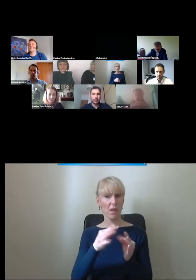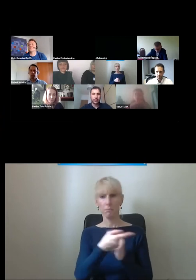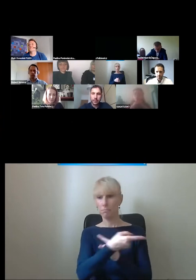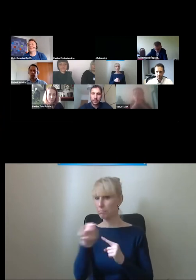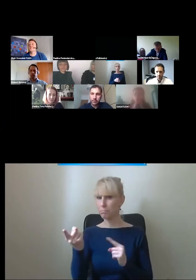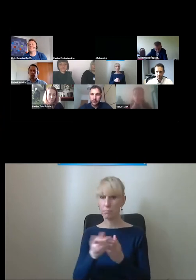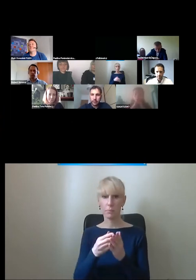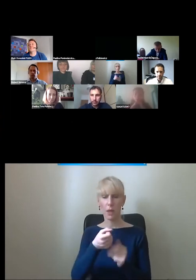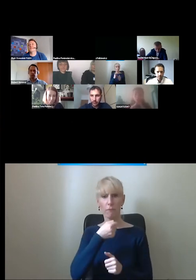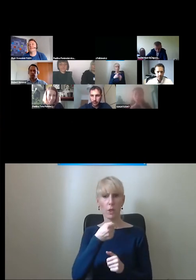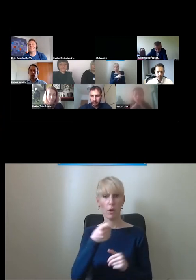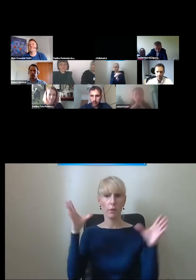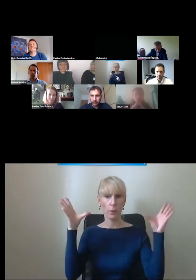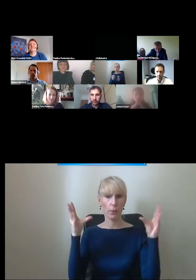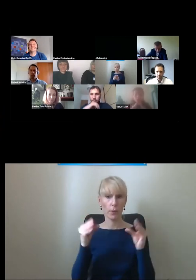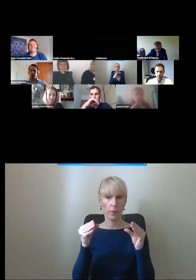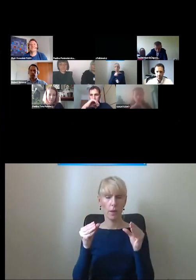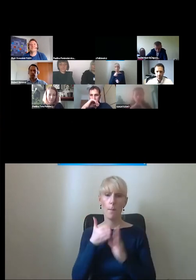dyskutantom. Dobrze? Uwaga.